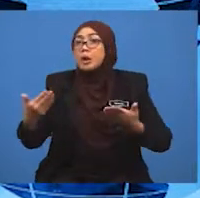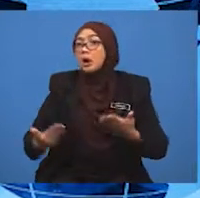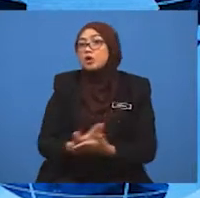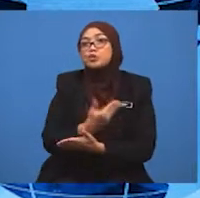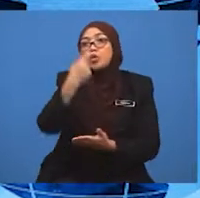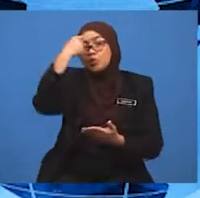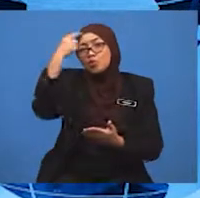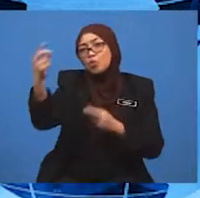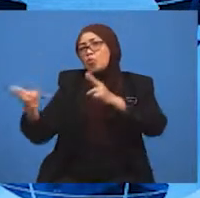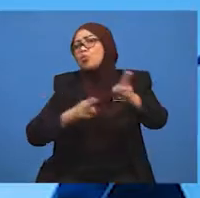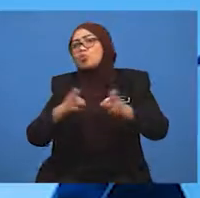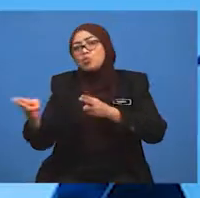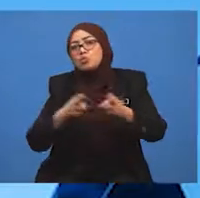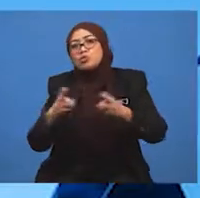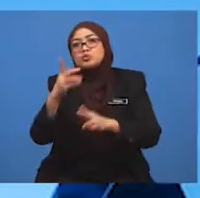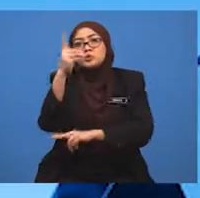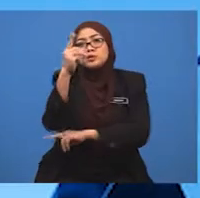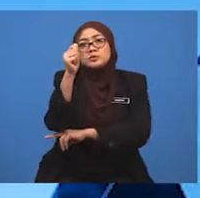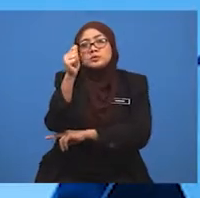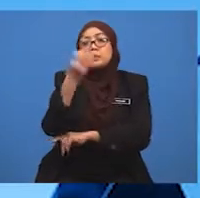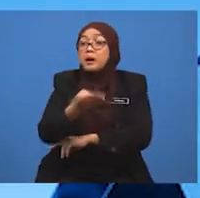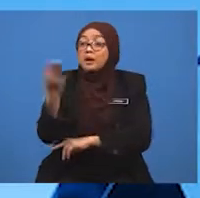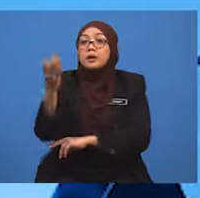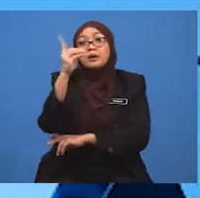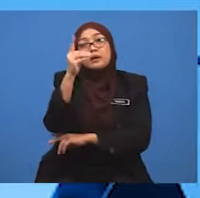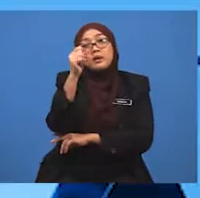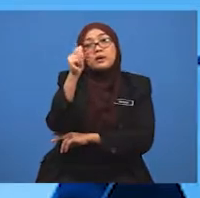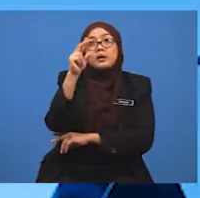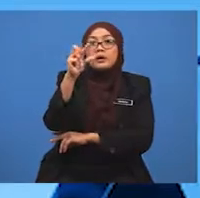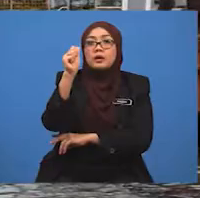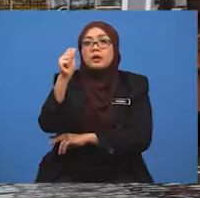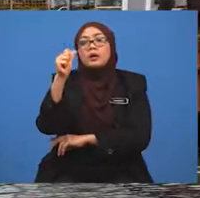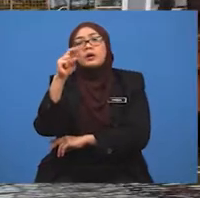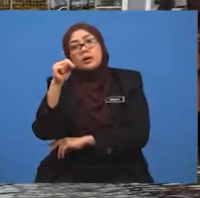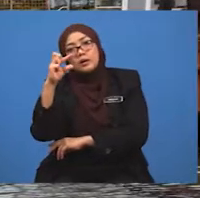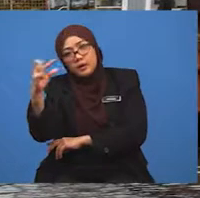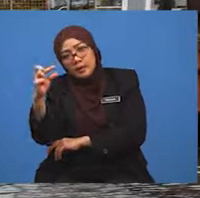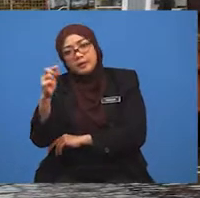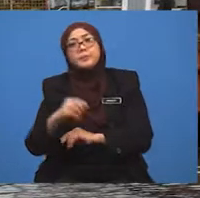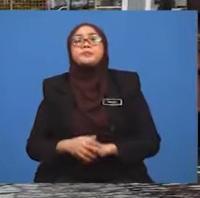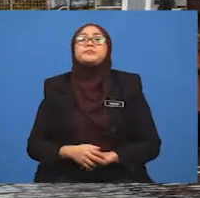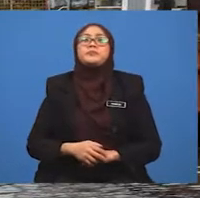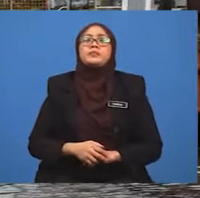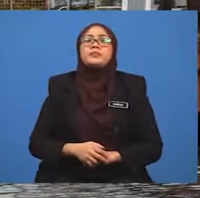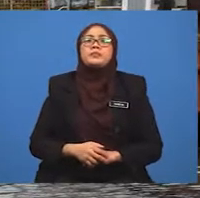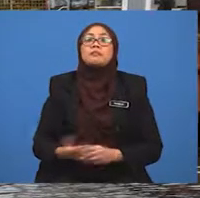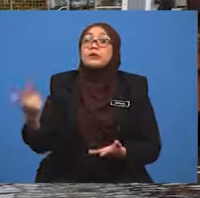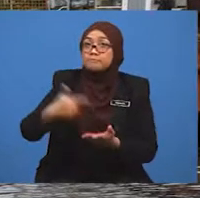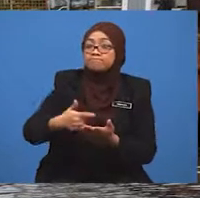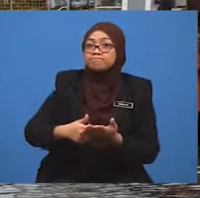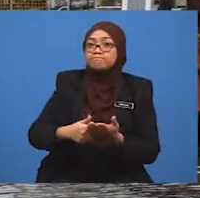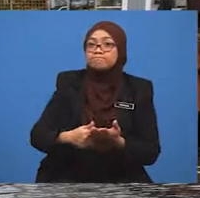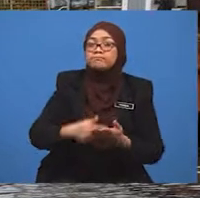jenis dagangan. Murid-murid, seterusnya adalah Pelabuhan Kuantan.